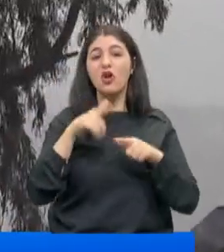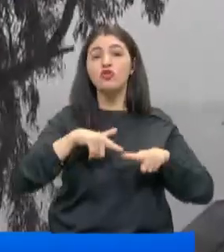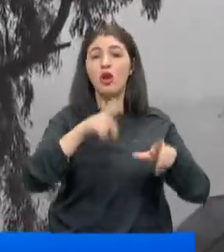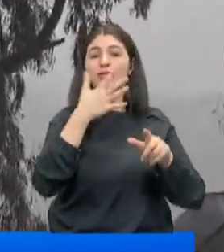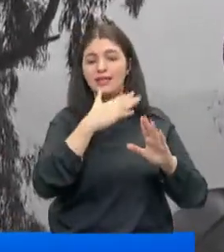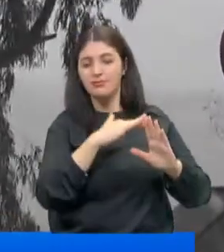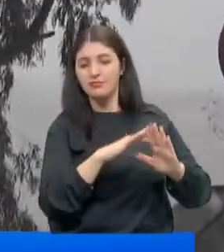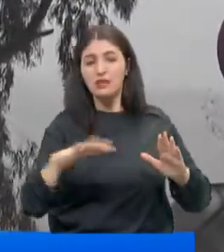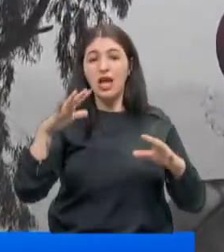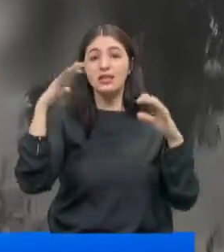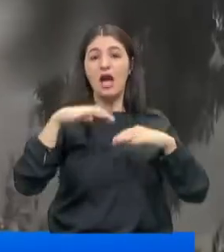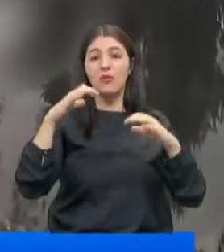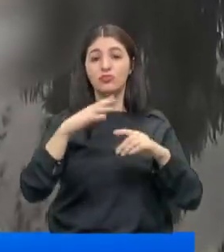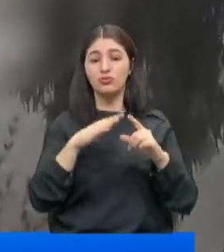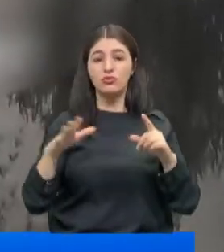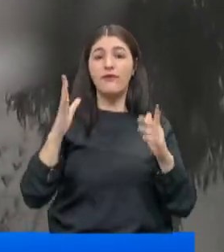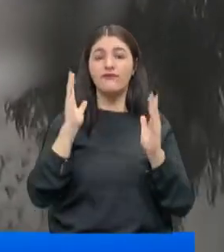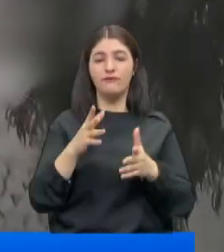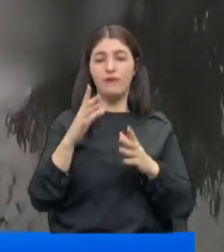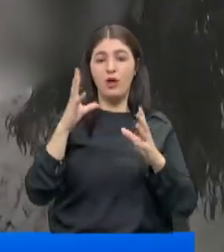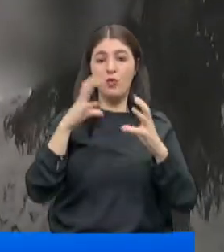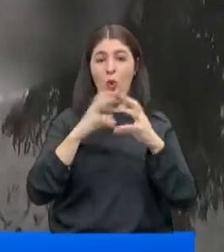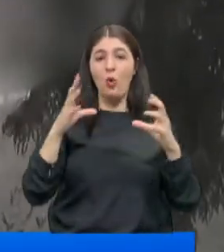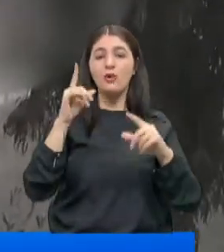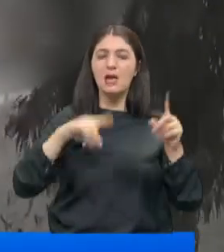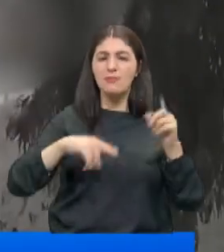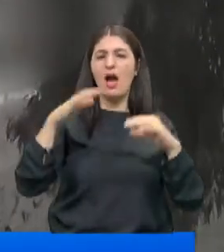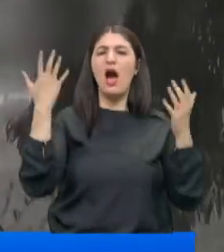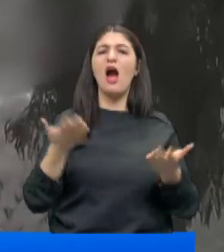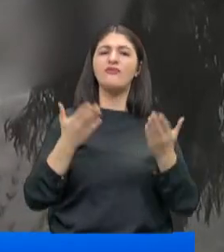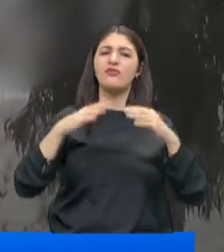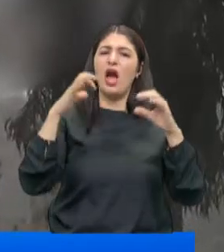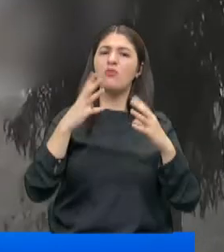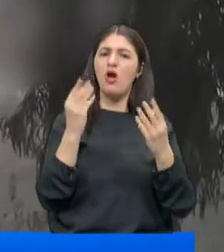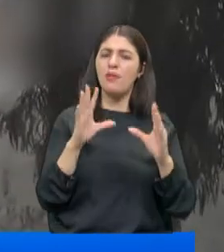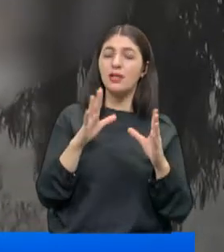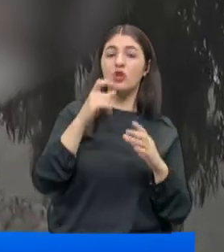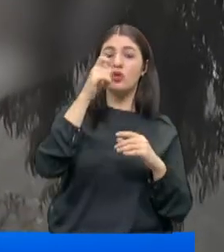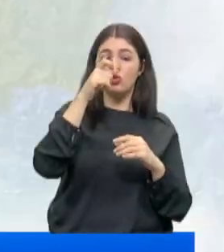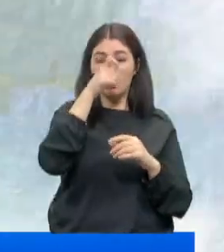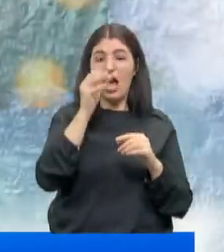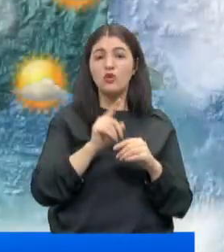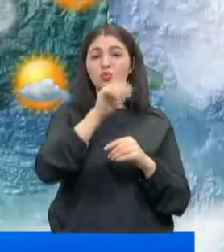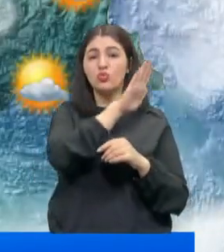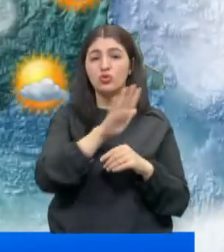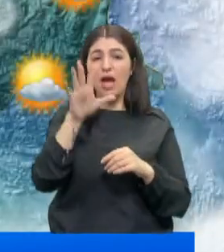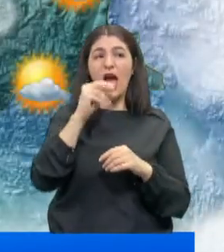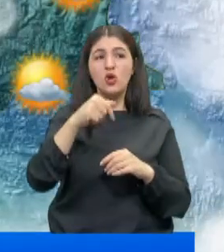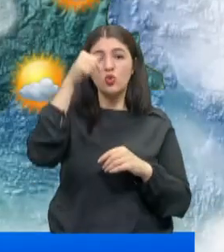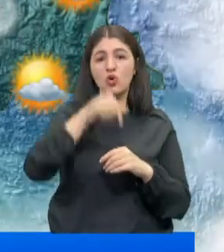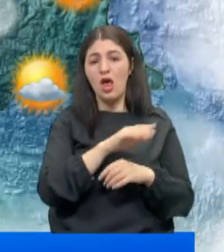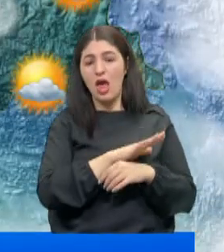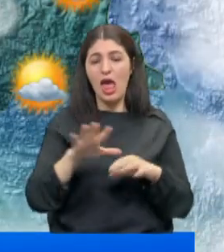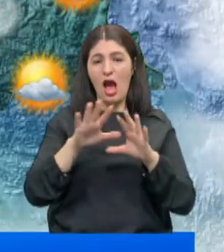kıyılarında da yağmur yüklü bulutlar yoğunlaşıyor bugün. Yer yer hafif yağış görülebilir. Yurdun en kuzey bölgeleriyle en güney